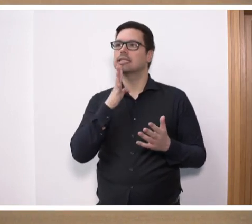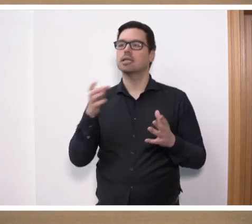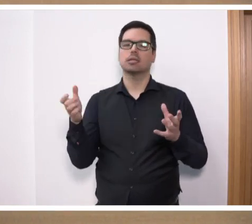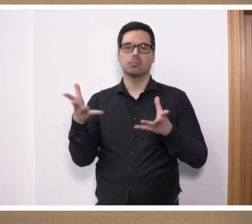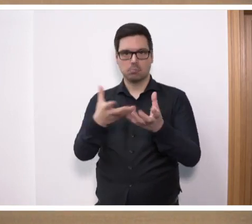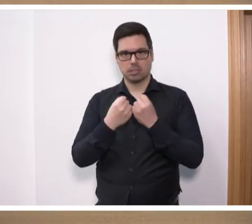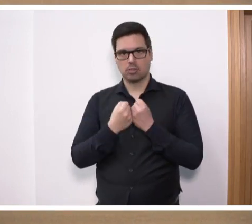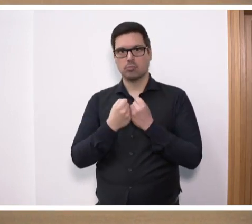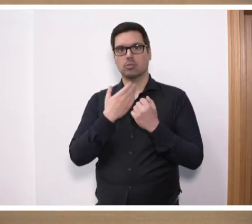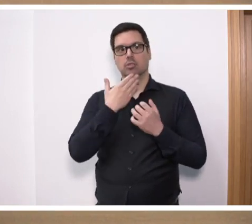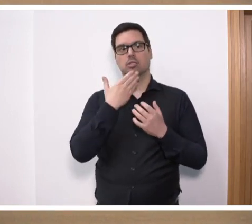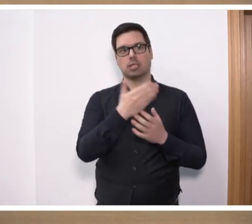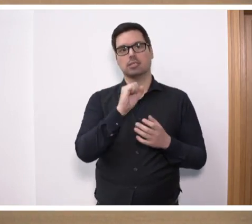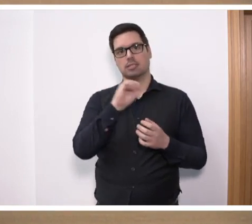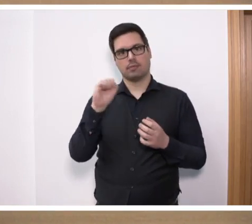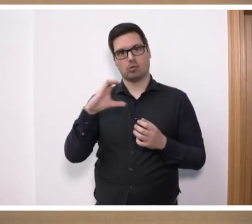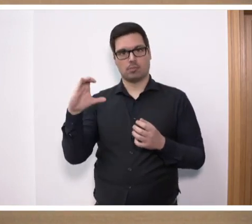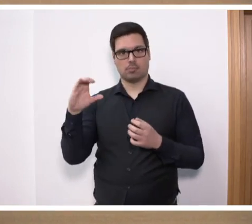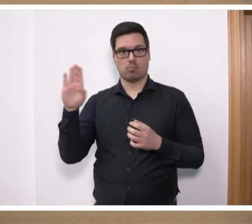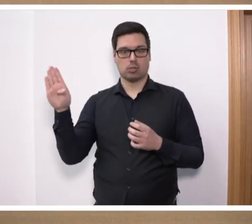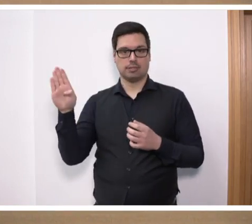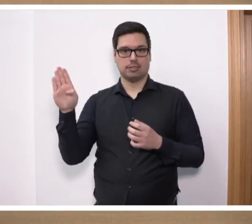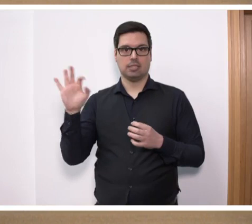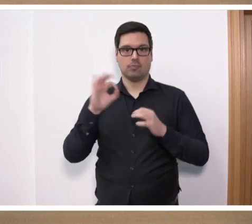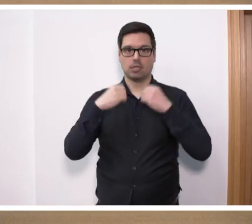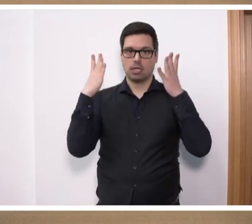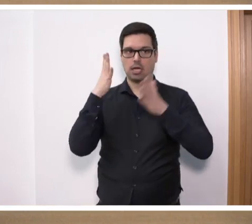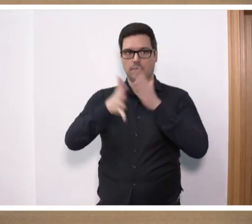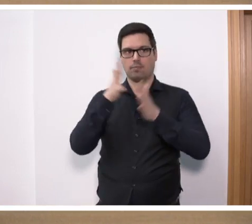Danke an den Stephen Comey-Borzi für diese klaren Worte.